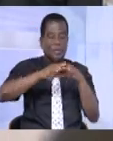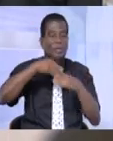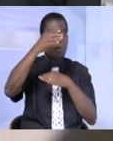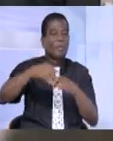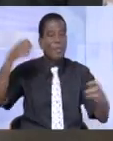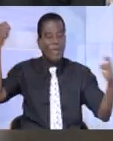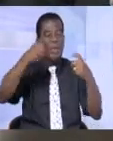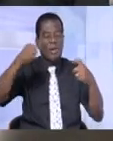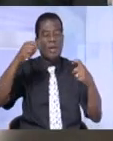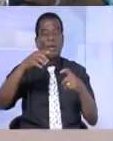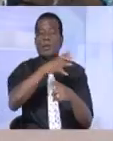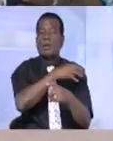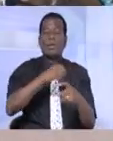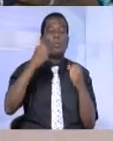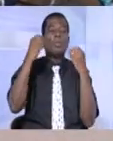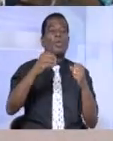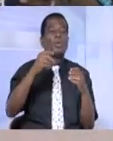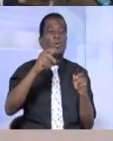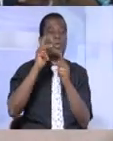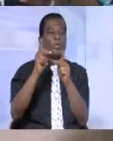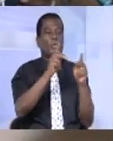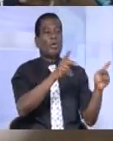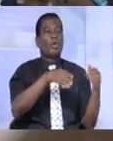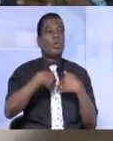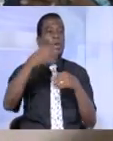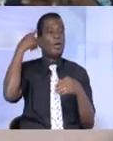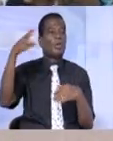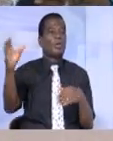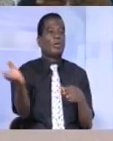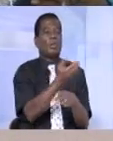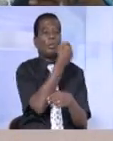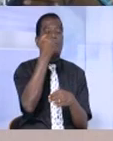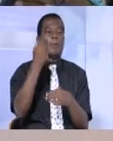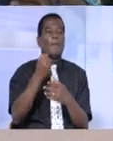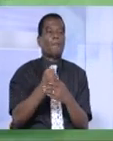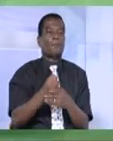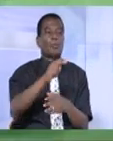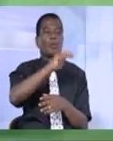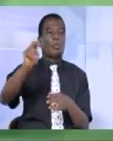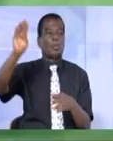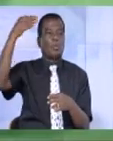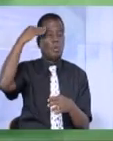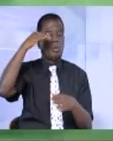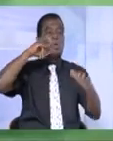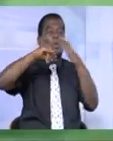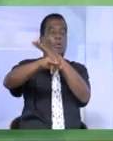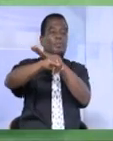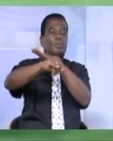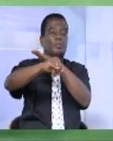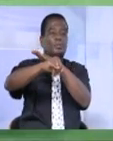attaques terroristes. Plusieurs mesures ont ainsi été arrêtées. Au niveau du ministère de l'Intérieur,